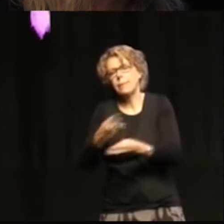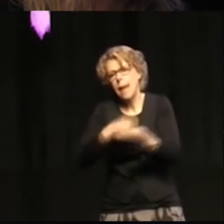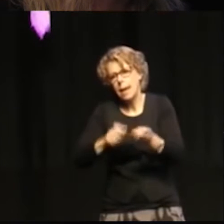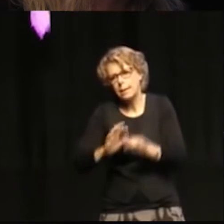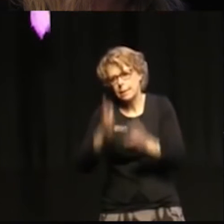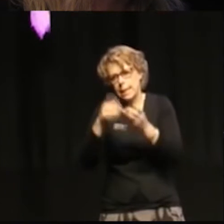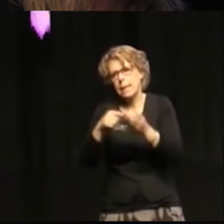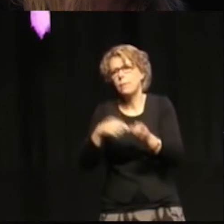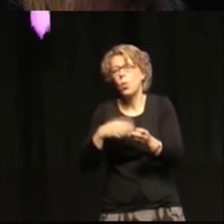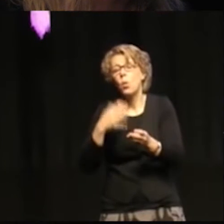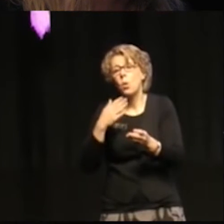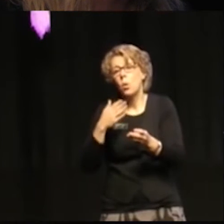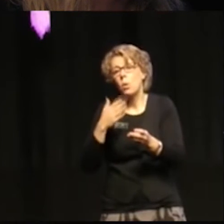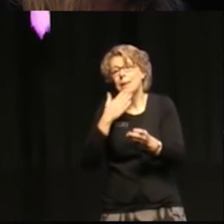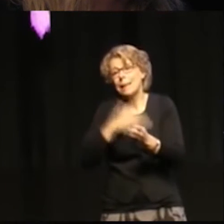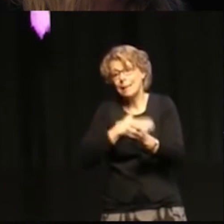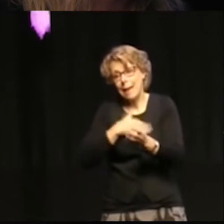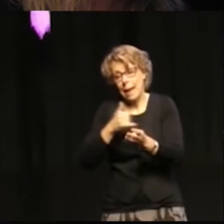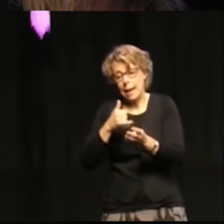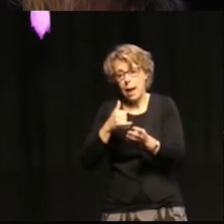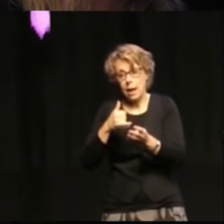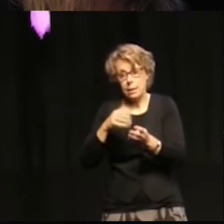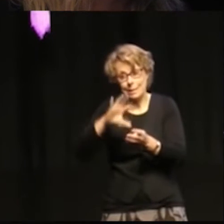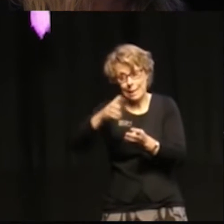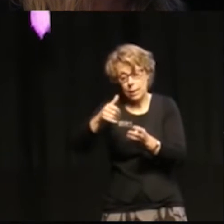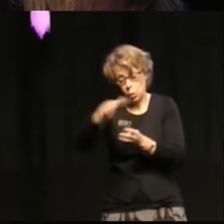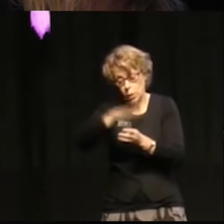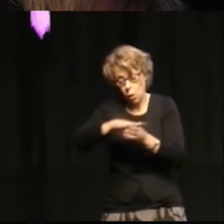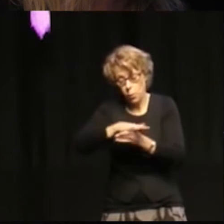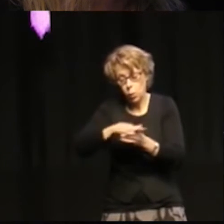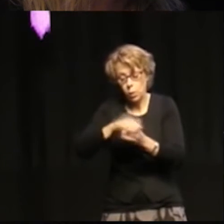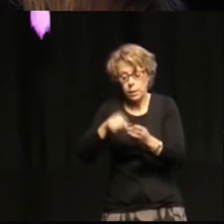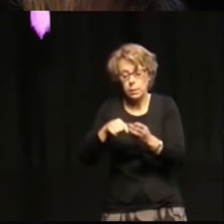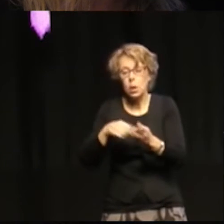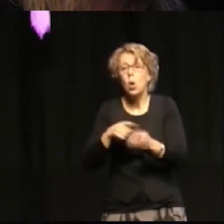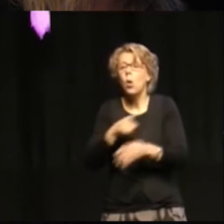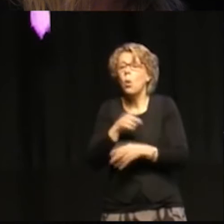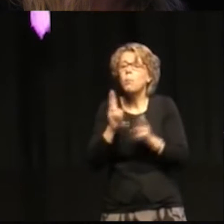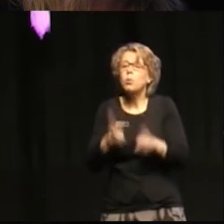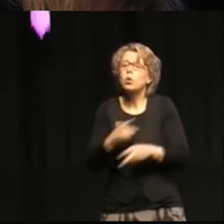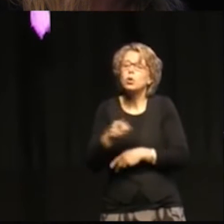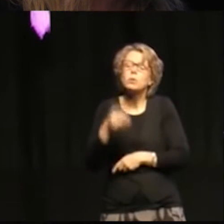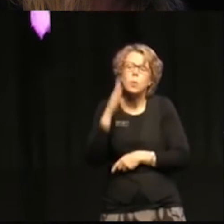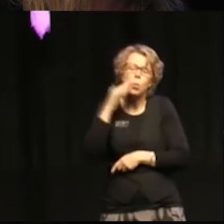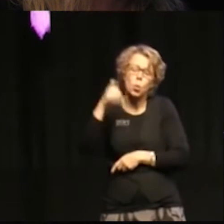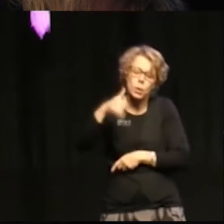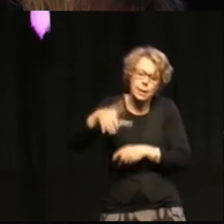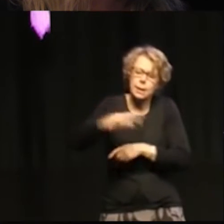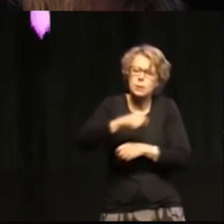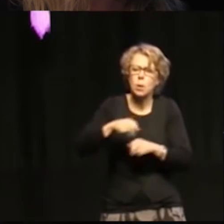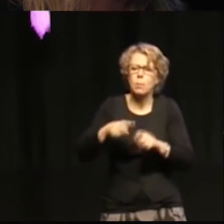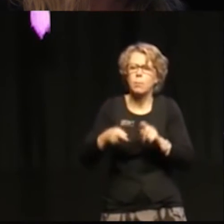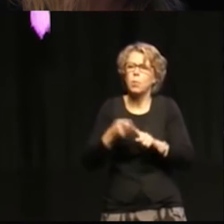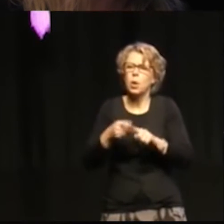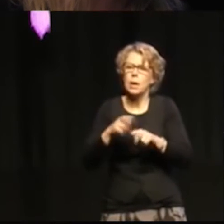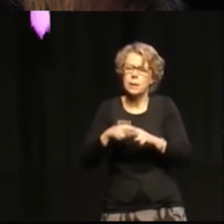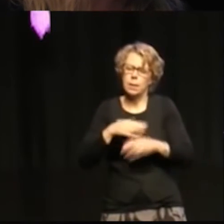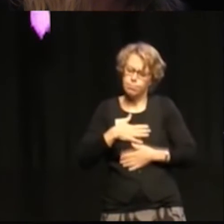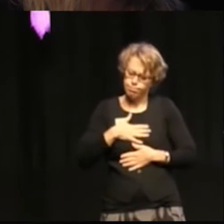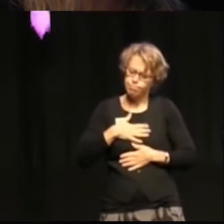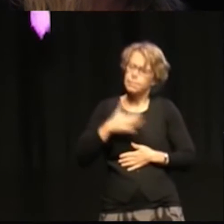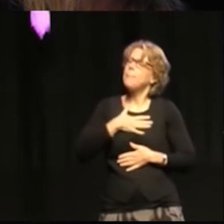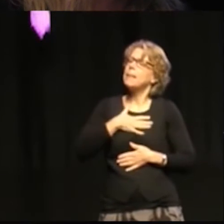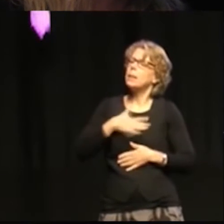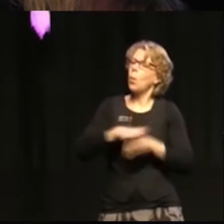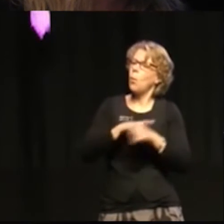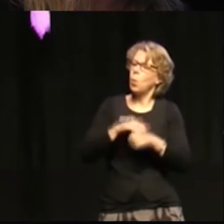sektorn i området. Och att de som bor i området ska börja känna stolthet över sitt område. För det är ett